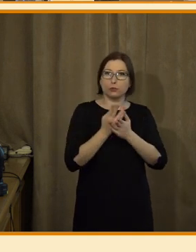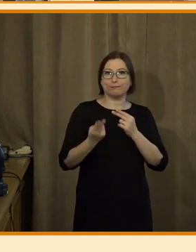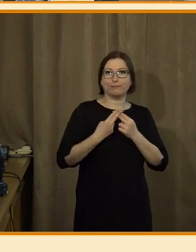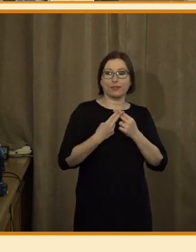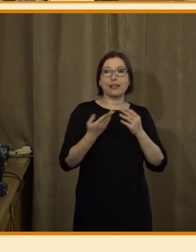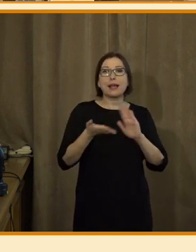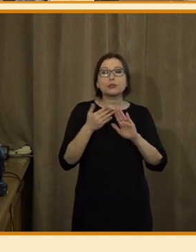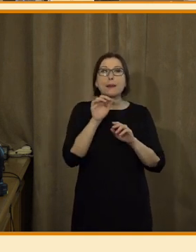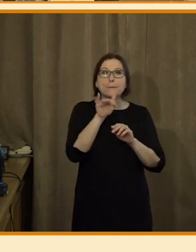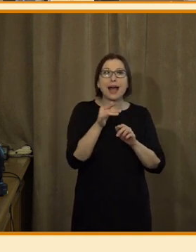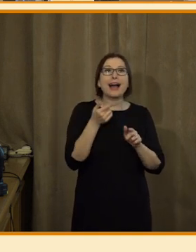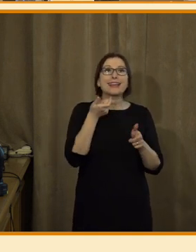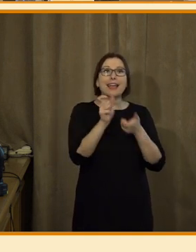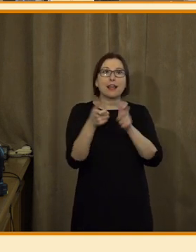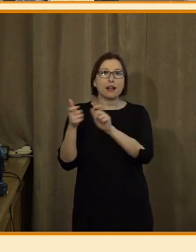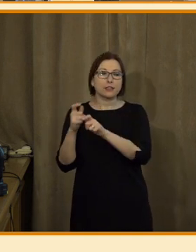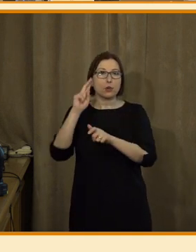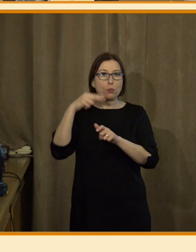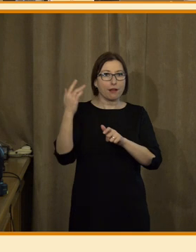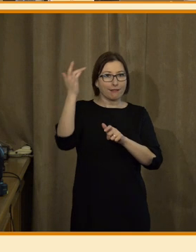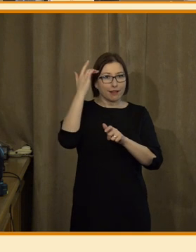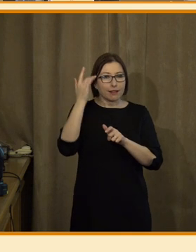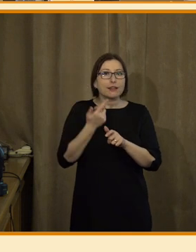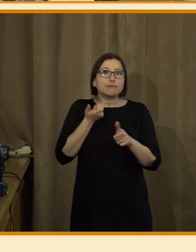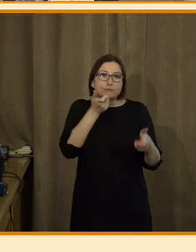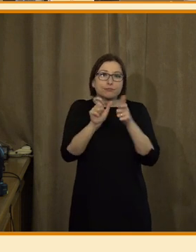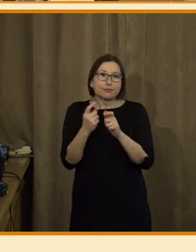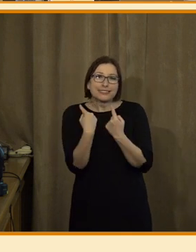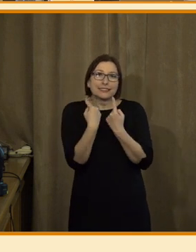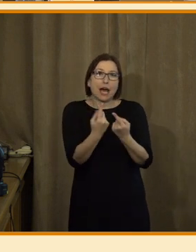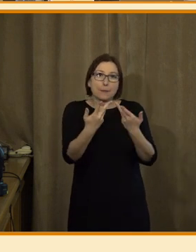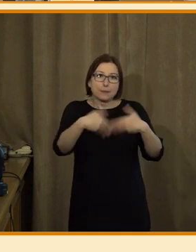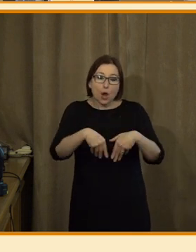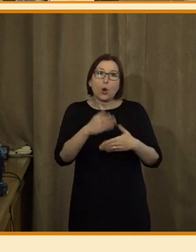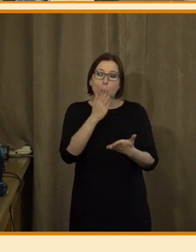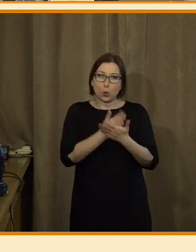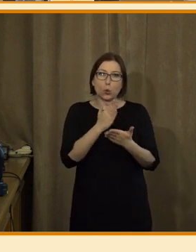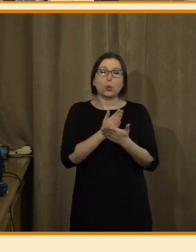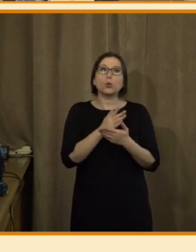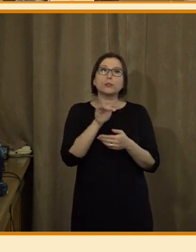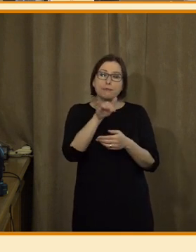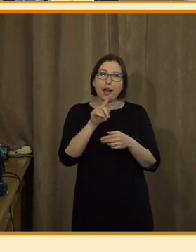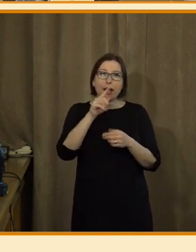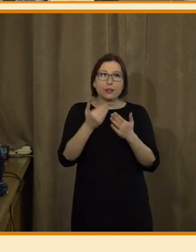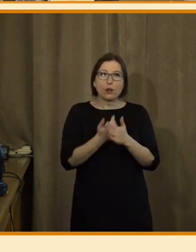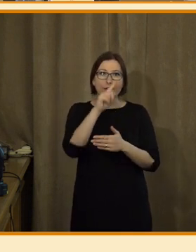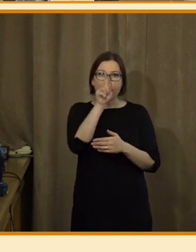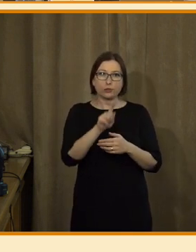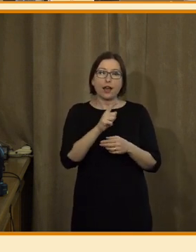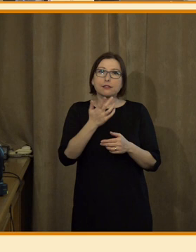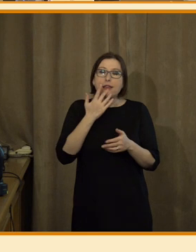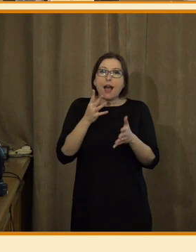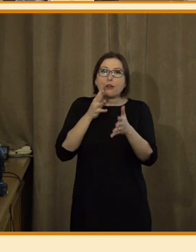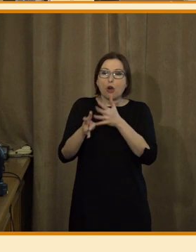generativní umělé inteligence, tak samozřejmě teď vzniká celé nové pole a nové otázky, jak si